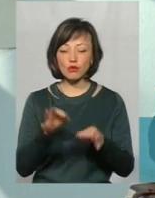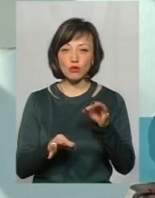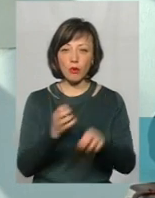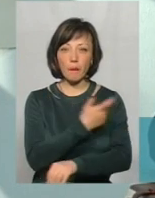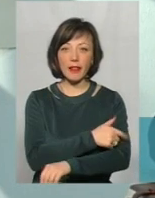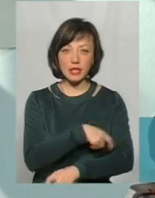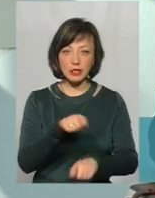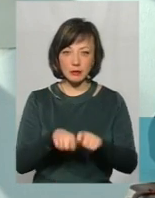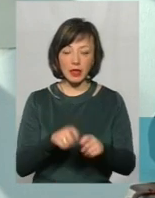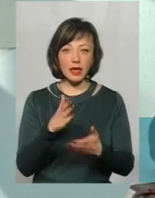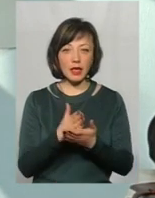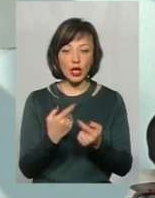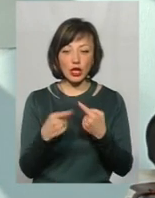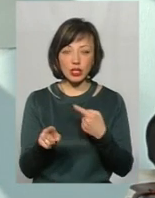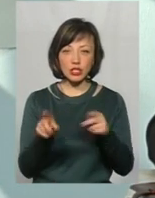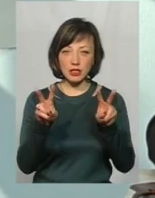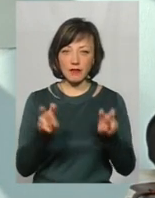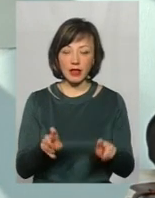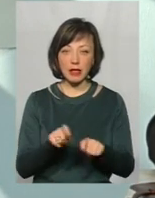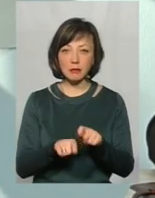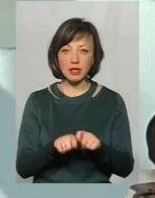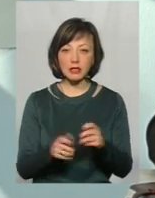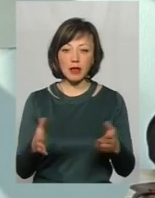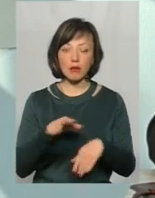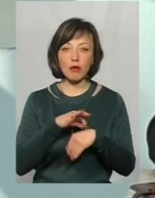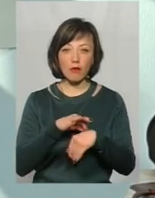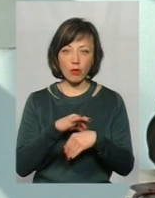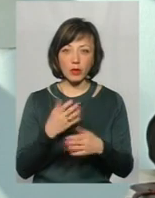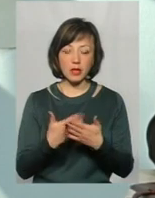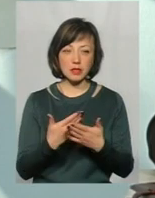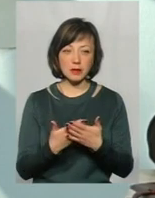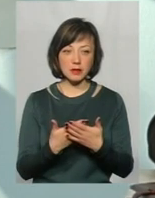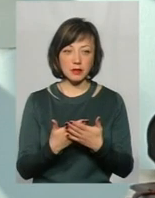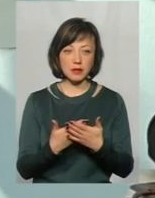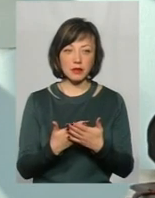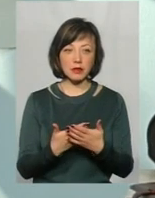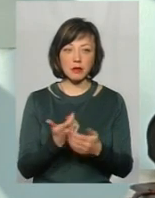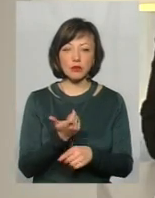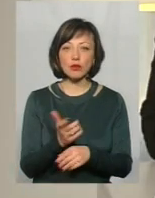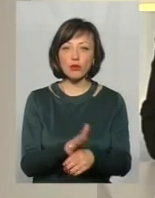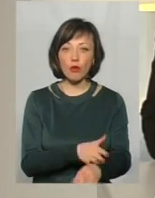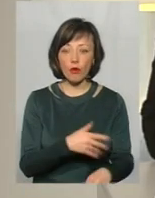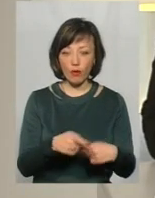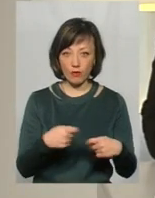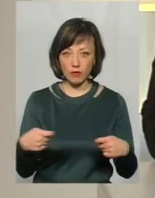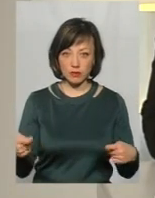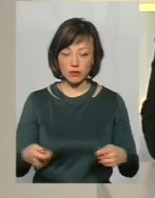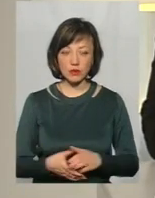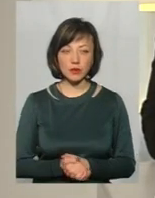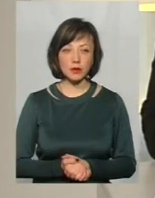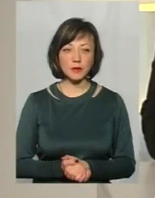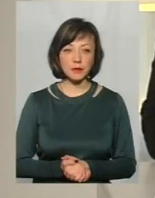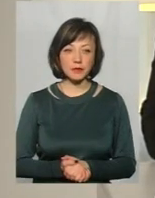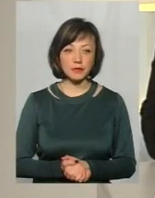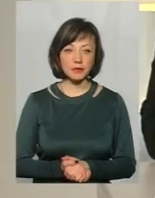-медичну експертизу, але й інші види експертиз, які проводяться в більшій тривалості часу, чисто фізично, чисто